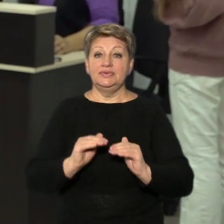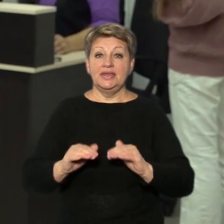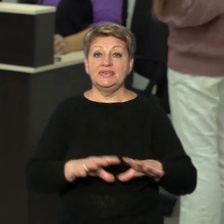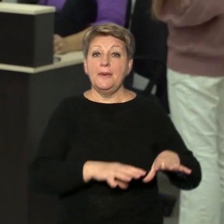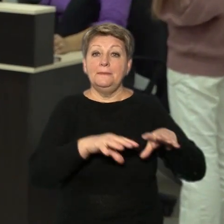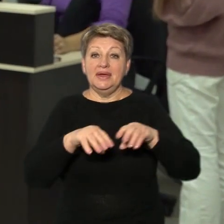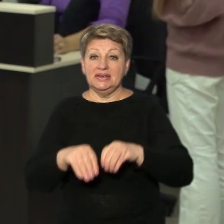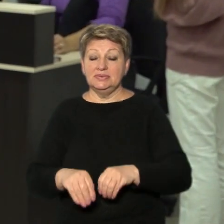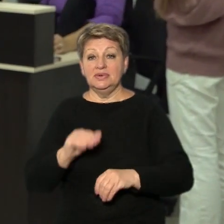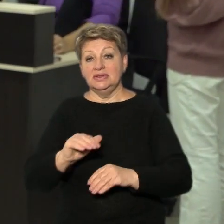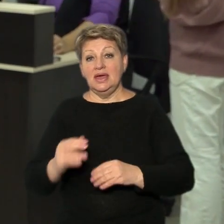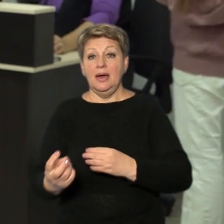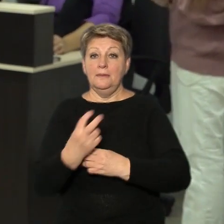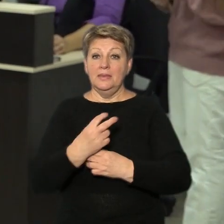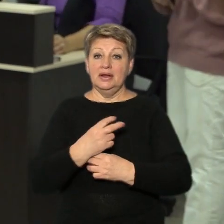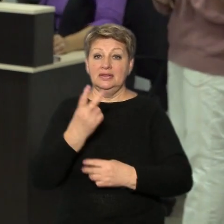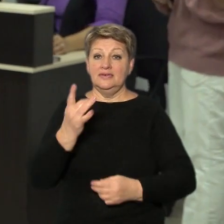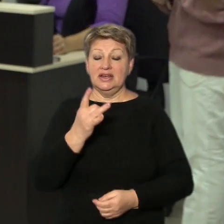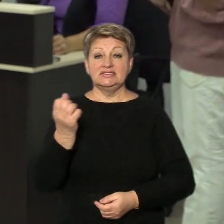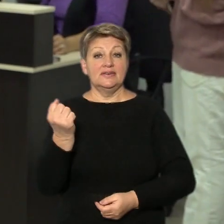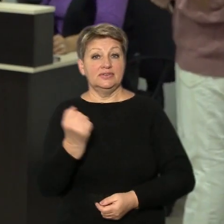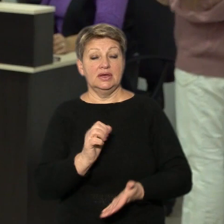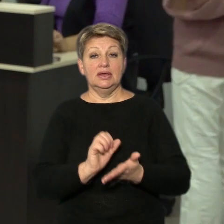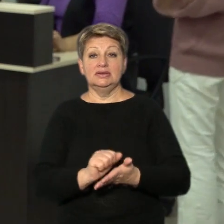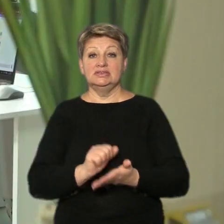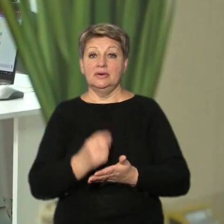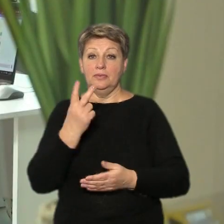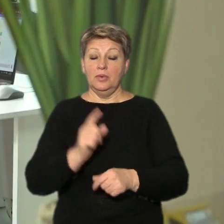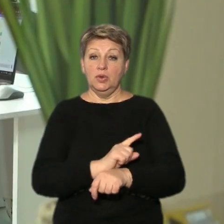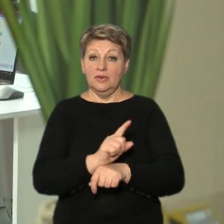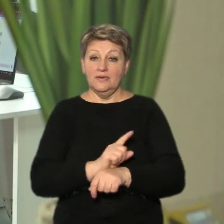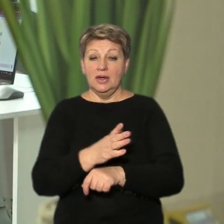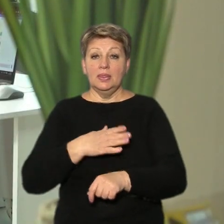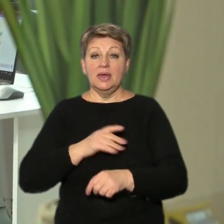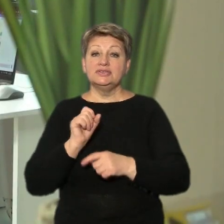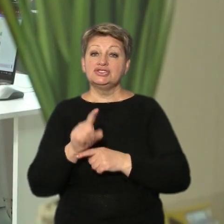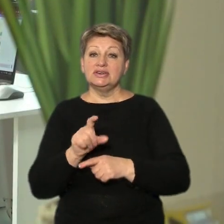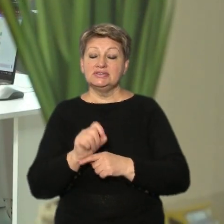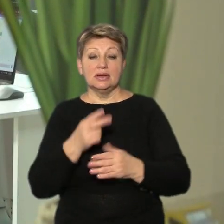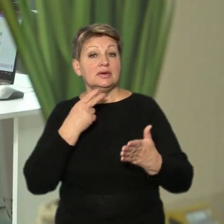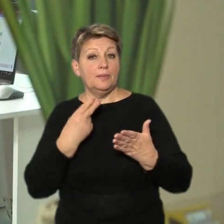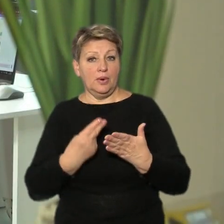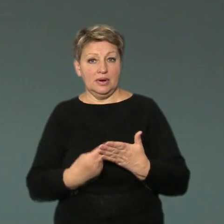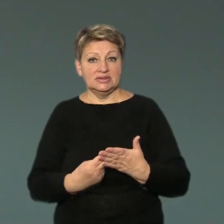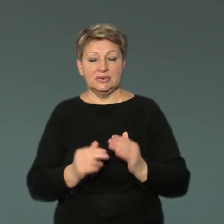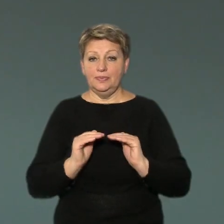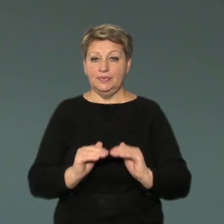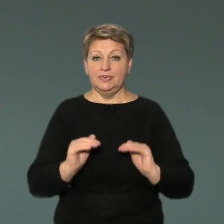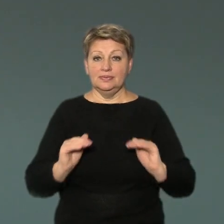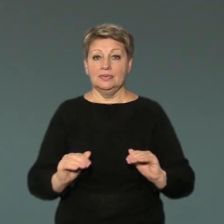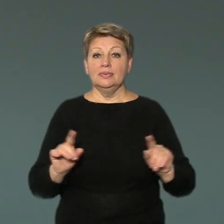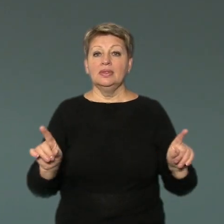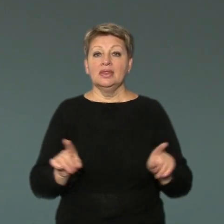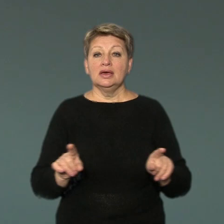Діти в нас уходили два рази на тиждень і займалися по дві години. Наша задача була показати дітям, що